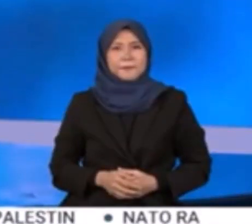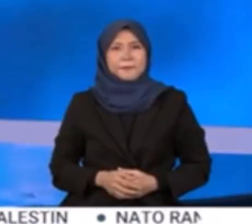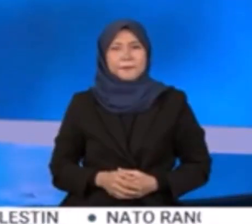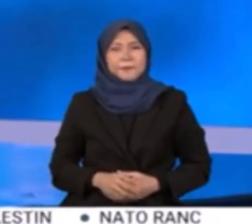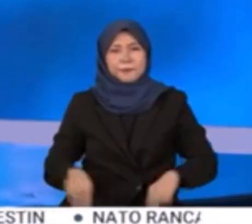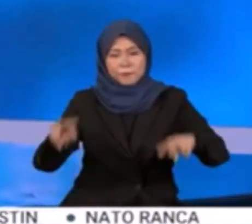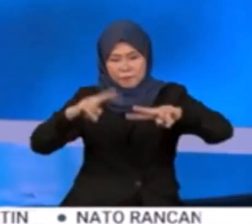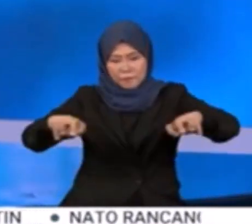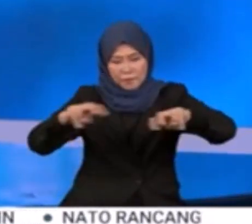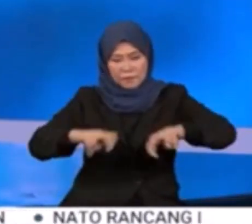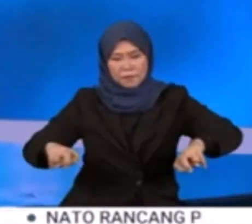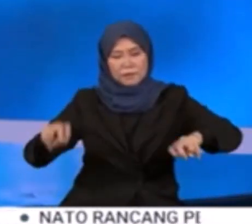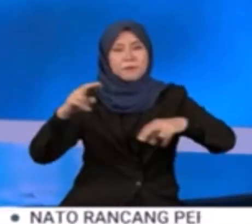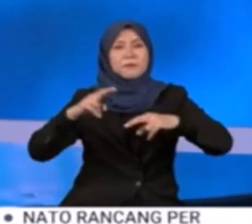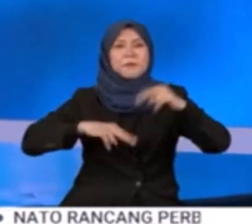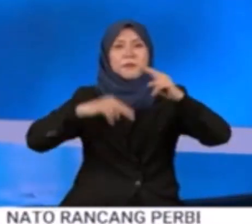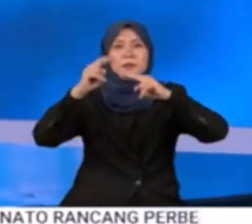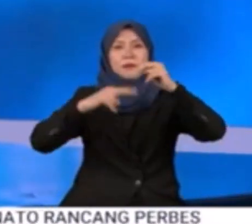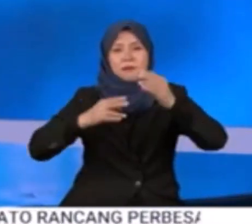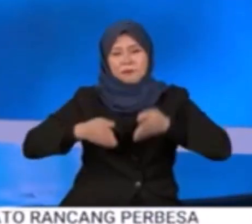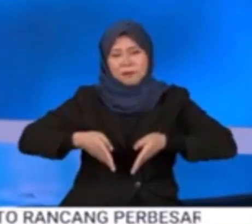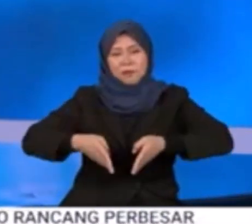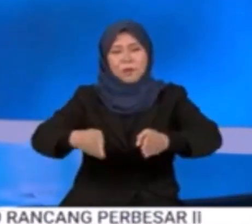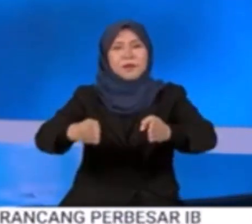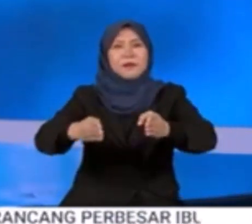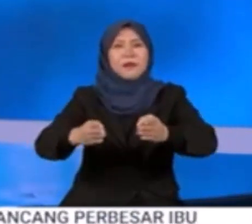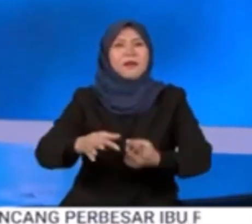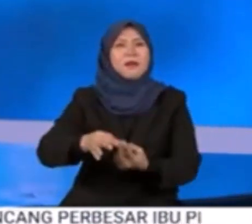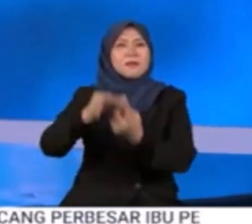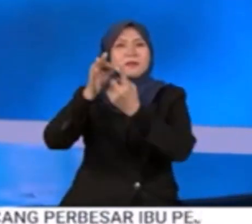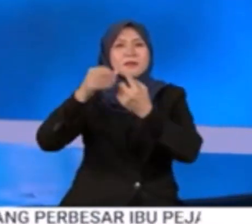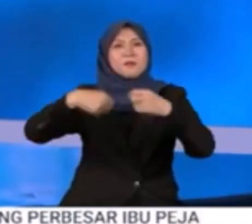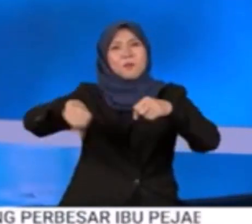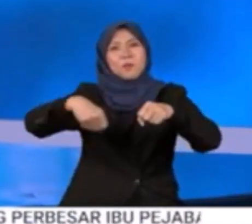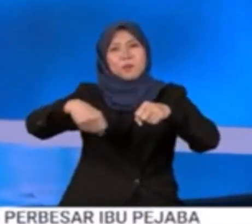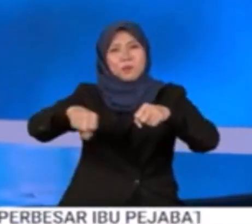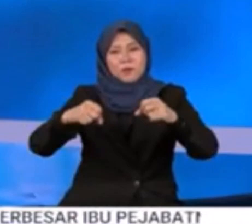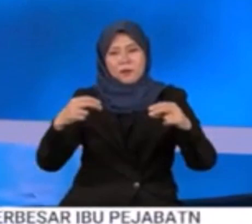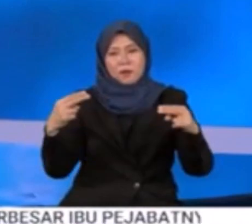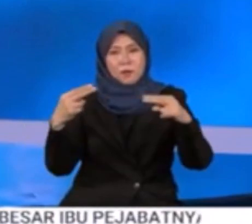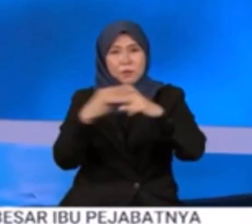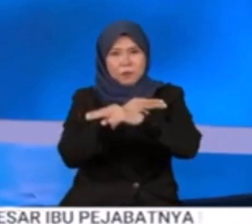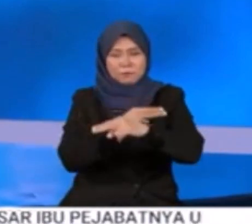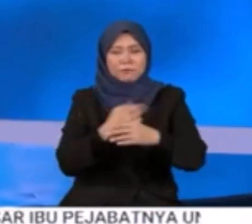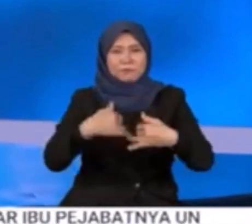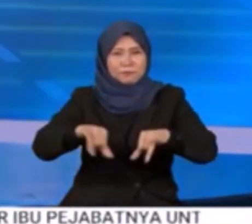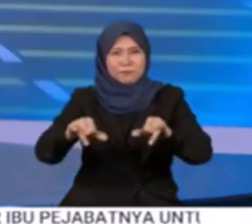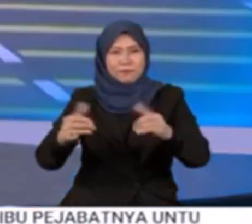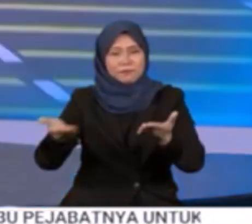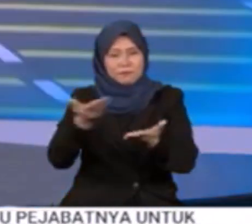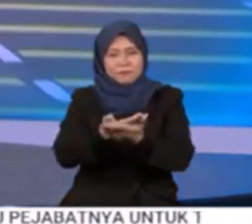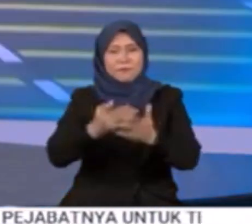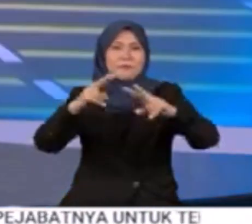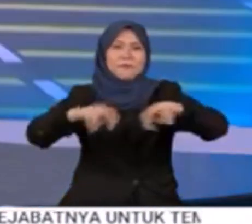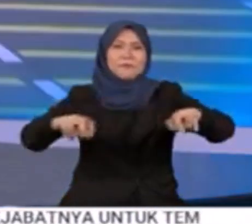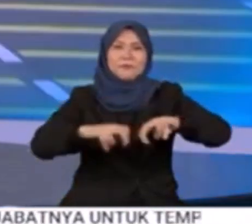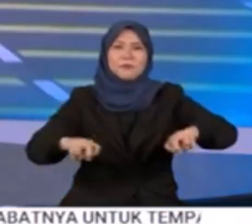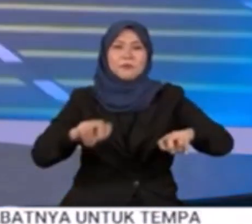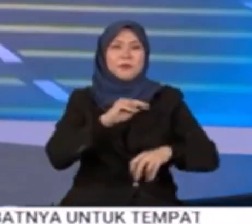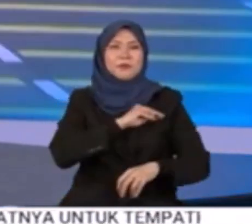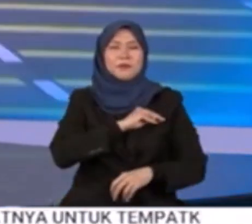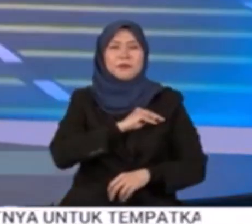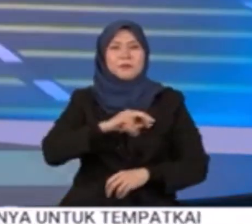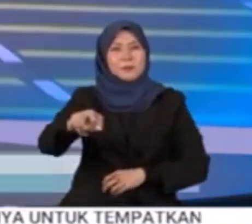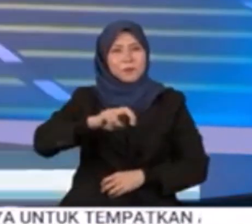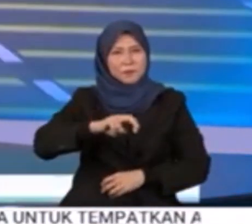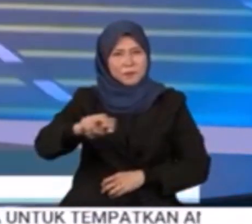Baik, kajian berhubung pembinaan laluan khas bagi penunggang motosikal di Lemburaya sedang diteliti. Jelas timbalan Menteri Pengangkutan, Datuk